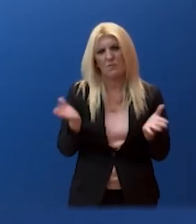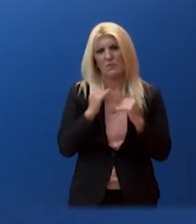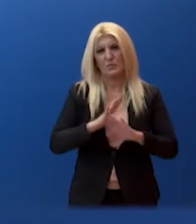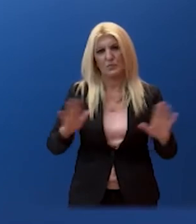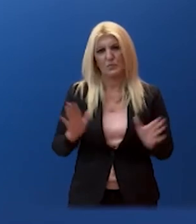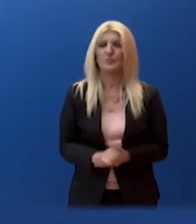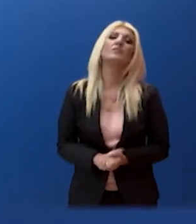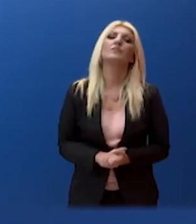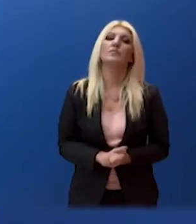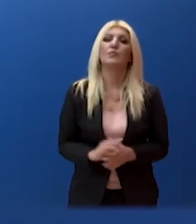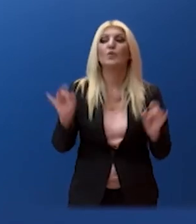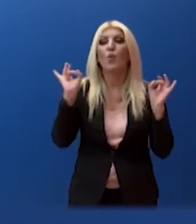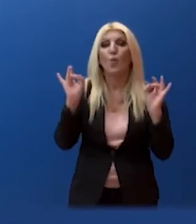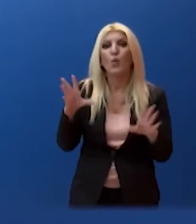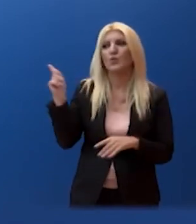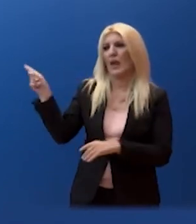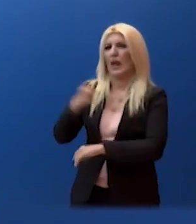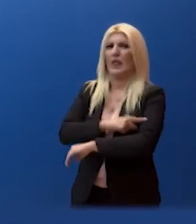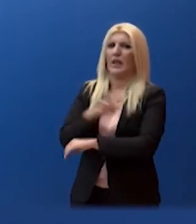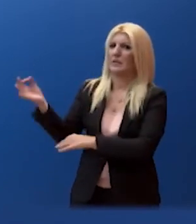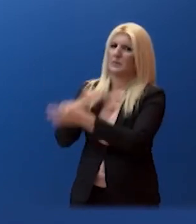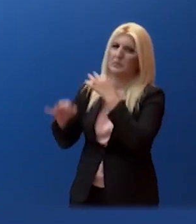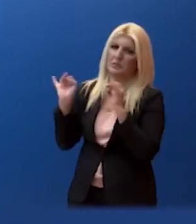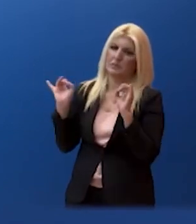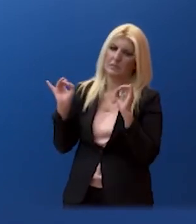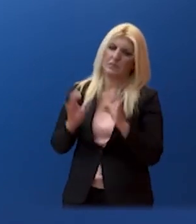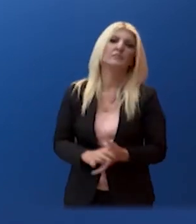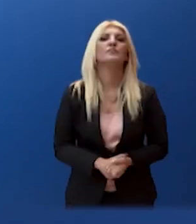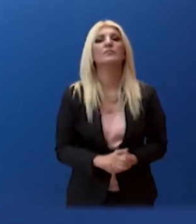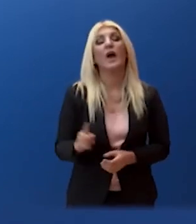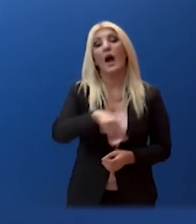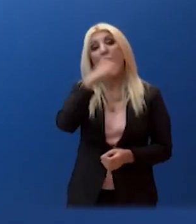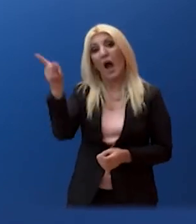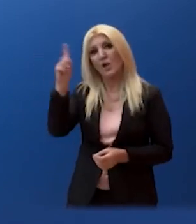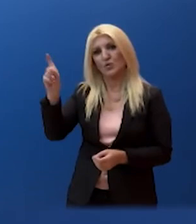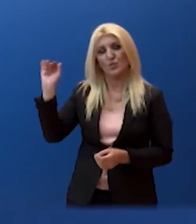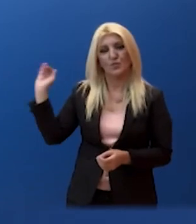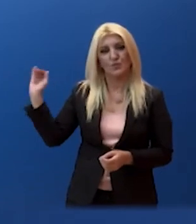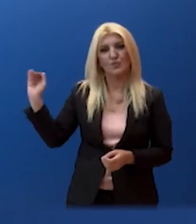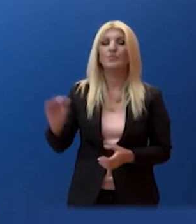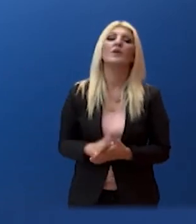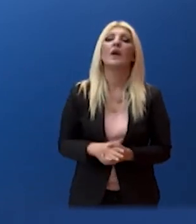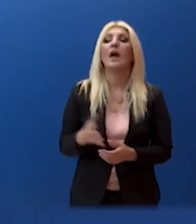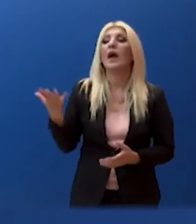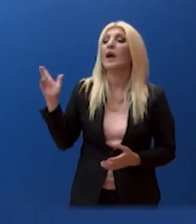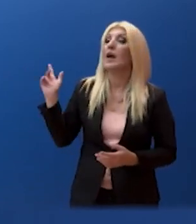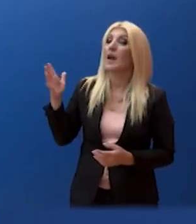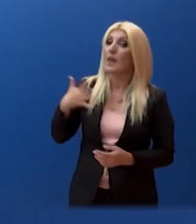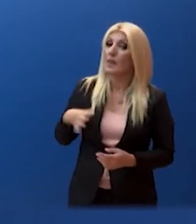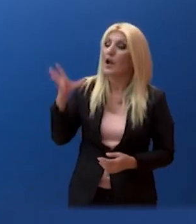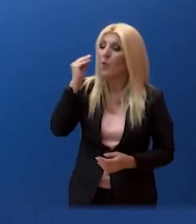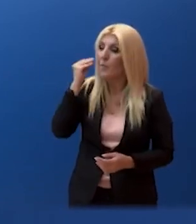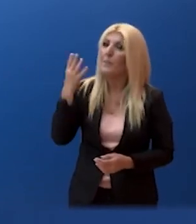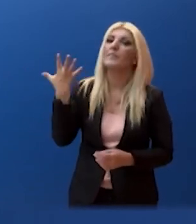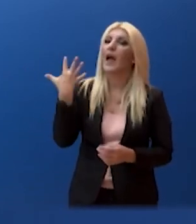Ενώ δεν έχει τεθεί και από την Επιτροπή των Ειδικών. Περακαλώ κύριε Καντέλη. Το πρώτο αν έχουμε κάποιο νέο σχετικά με την αύξηση